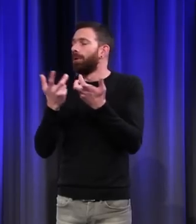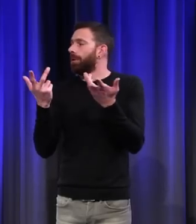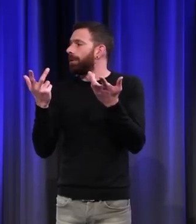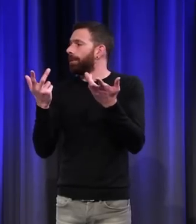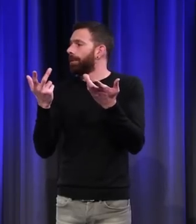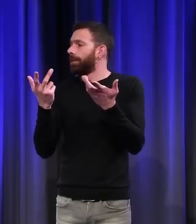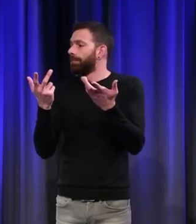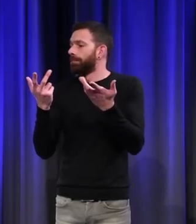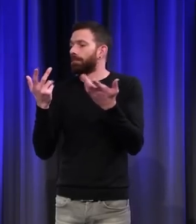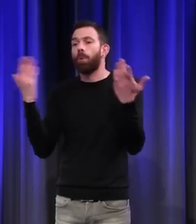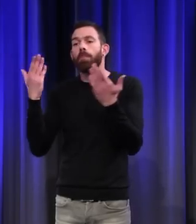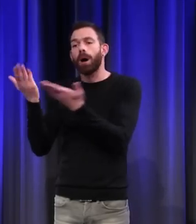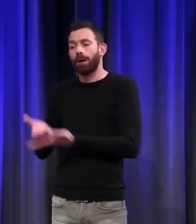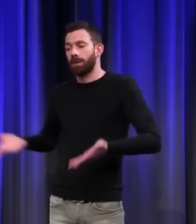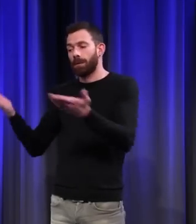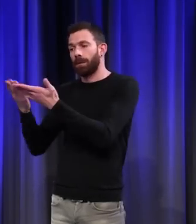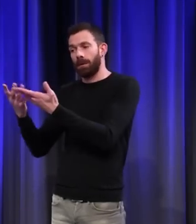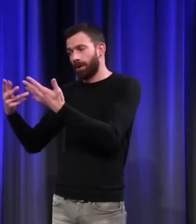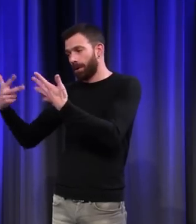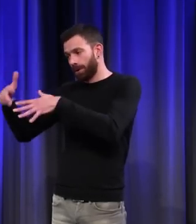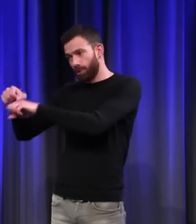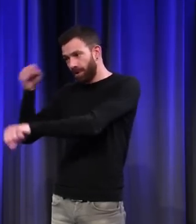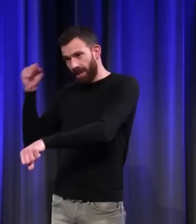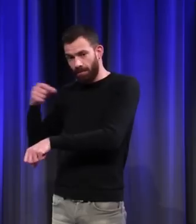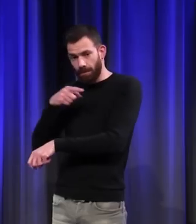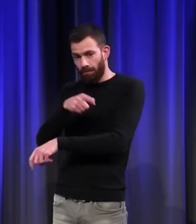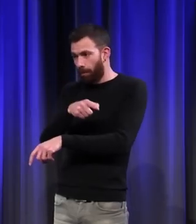au XVIIIe siècle, ça n'est pas tellement plus.